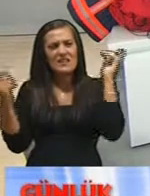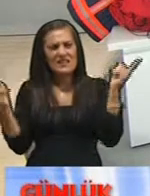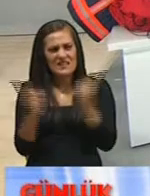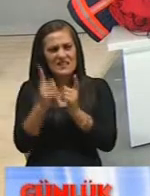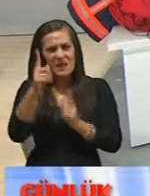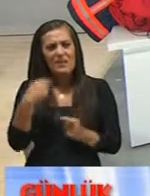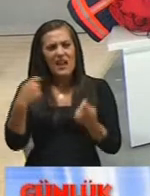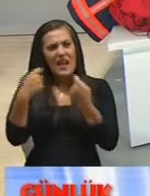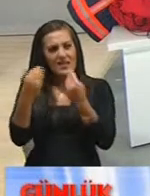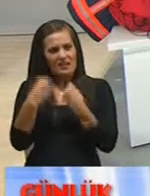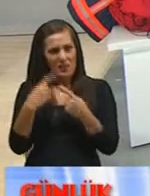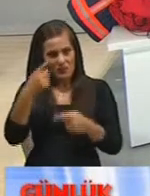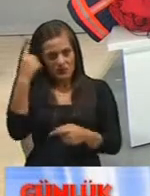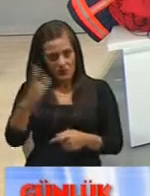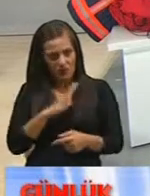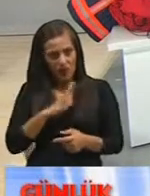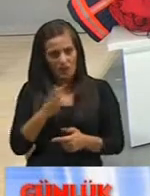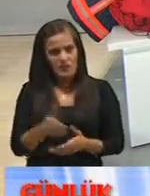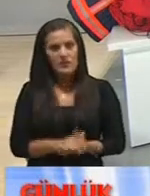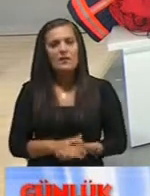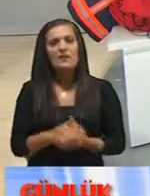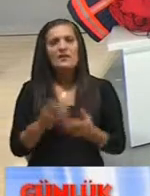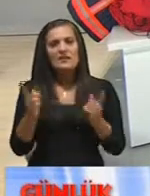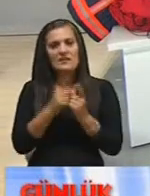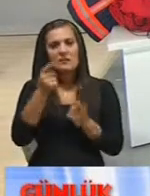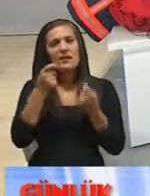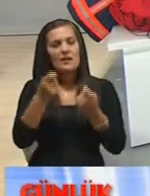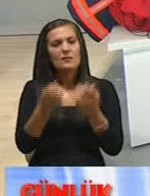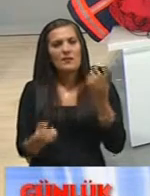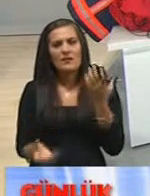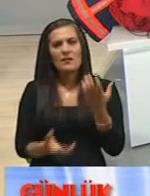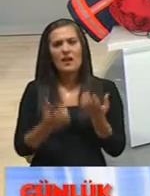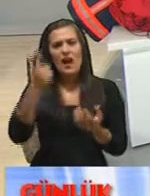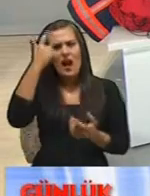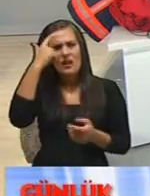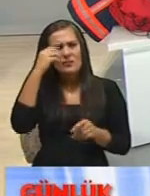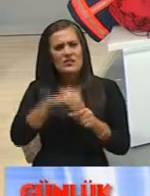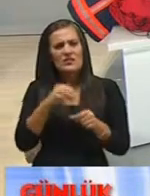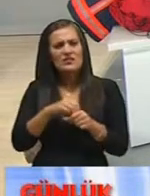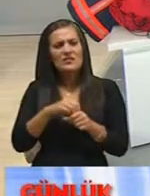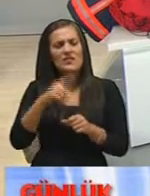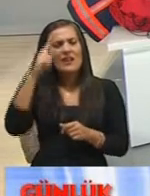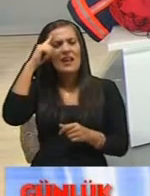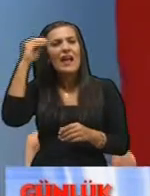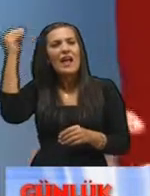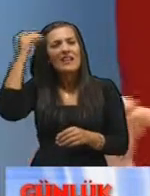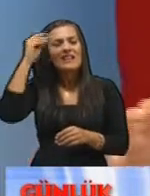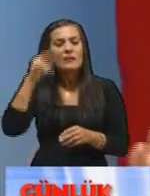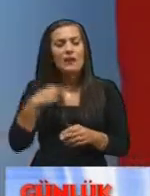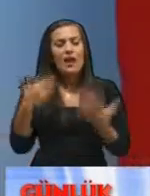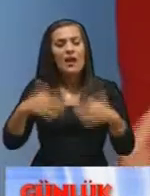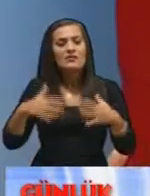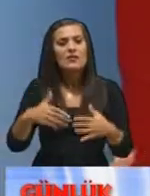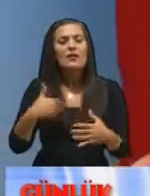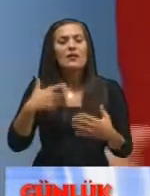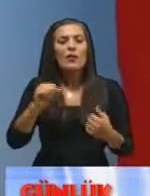eğitim verme şansınız var mı? kısa bir eğitim yani şöyle aklımızda hani spot bilgiler bulunsun panik